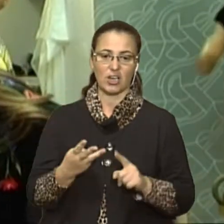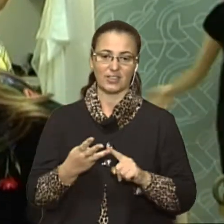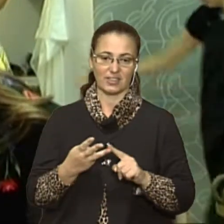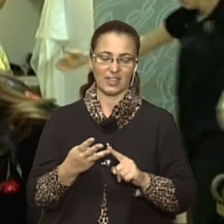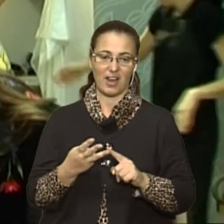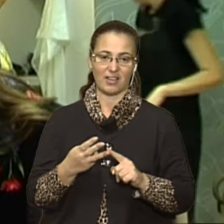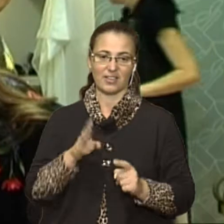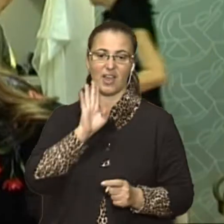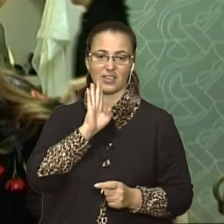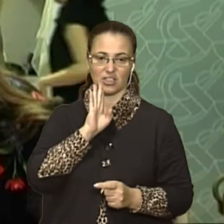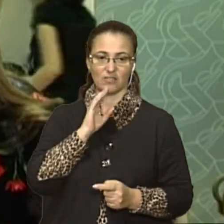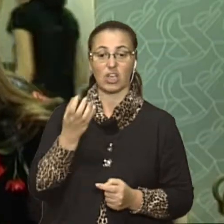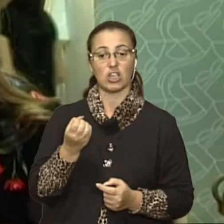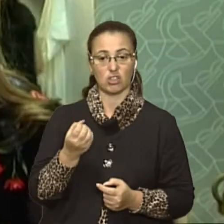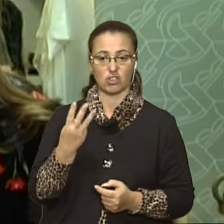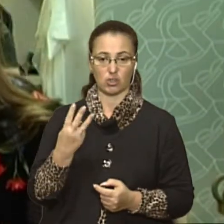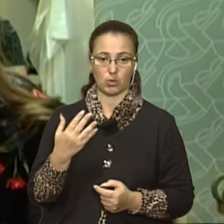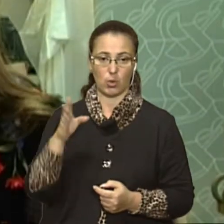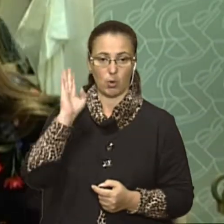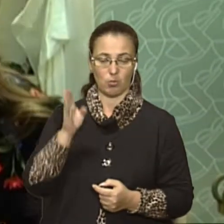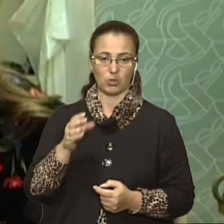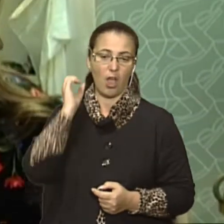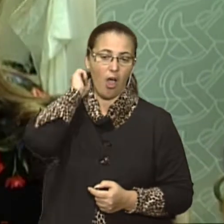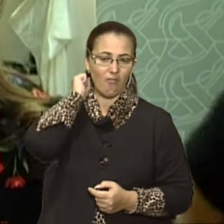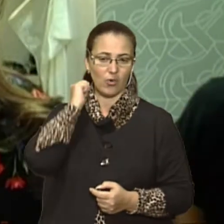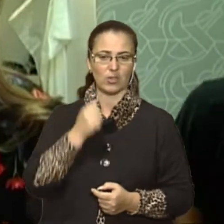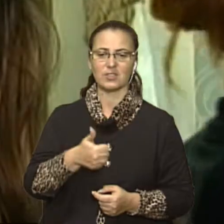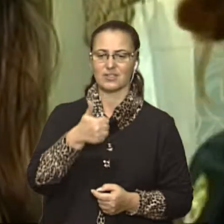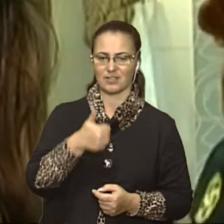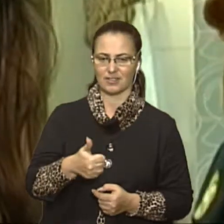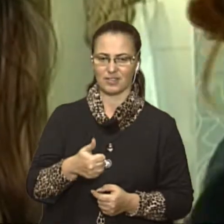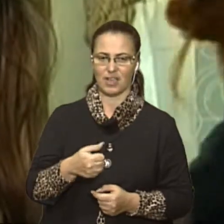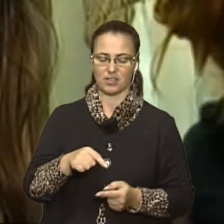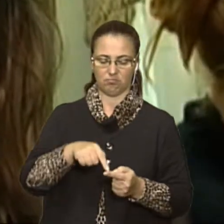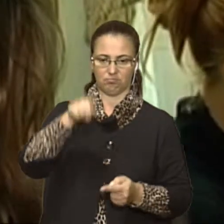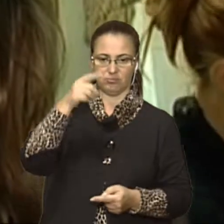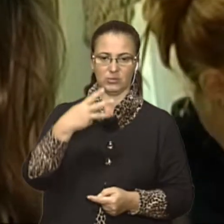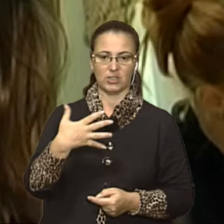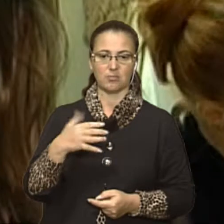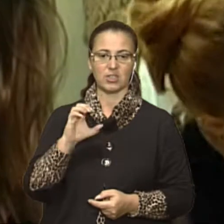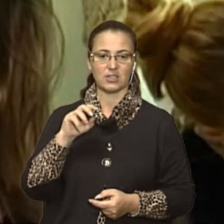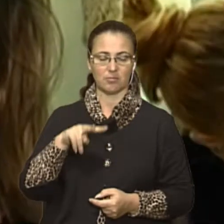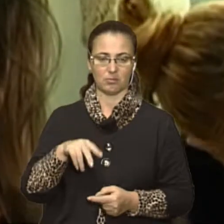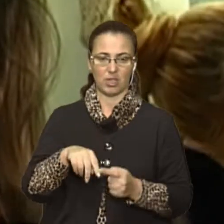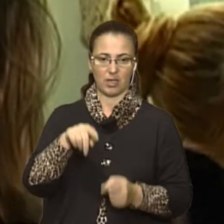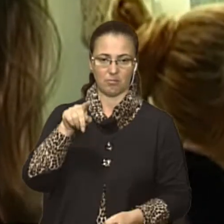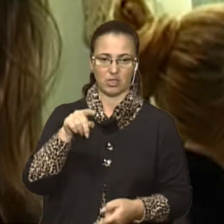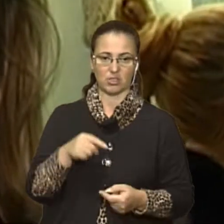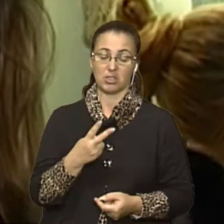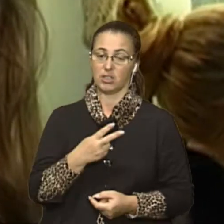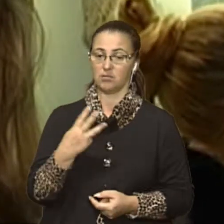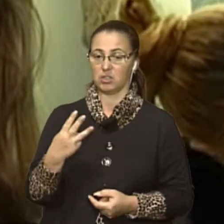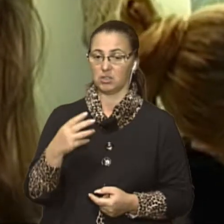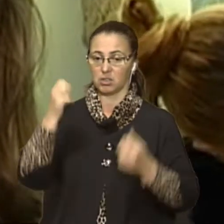троє. Хвостики дуже класні, всі від 35 сантиметрів. Загалом десь на дві-три перуки,